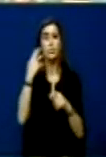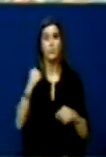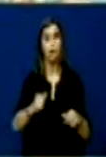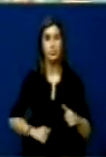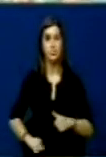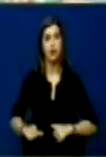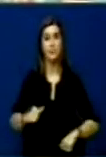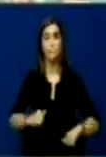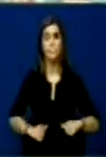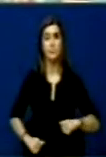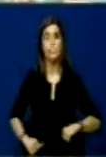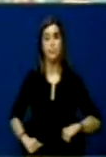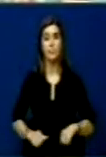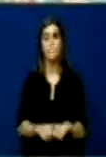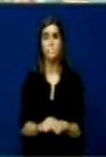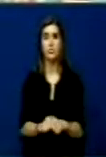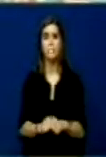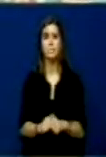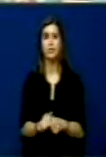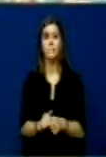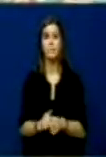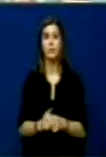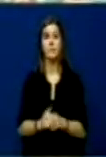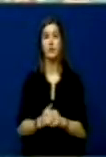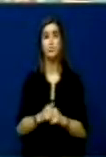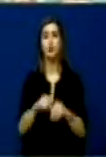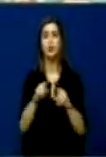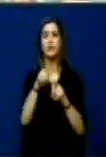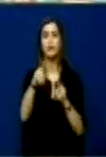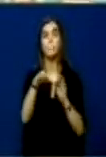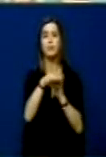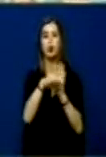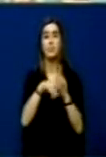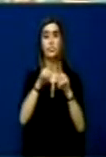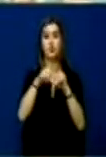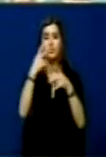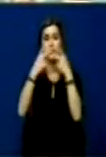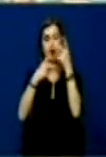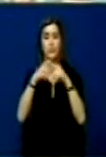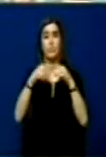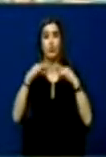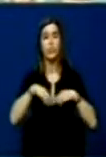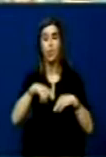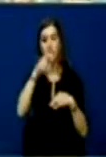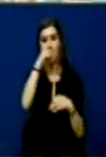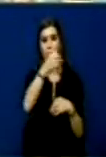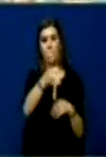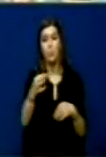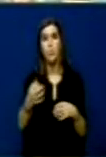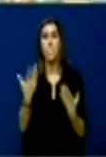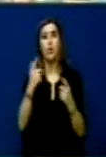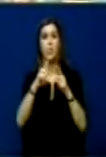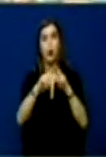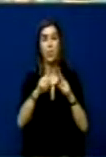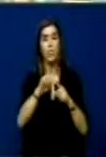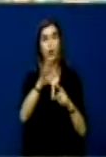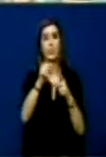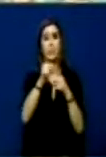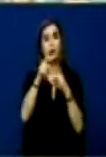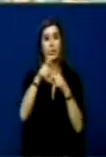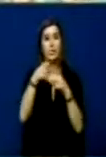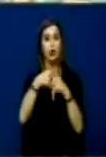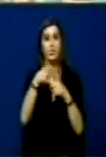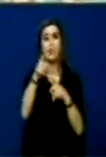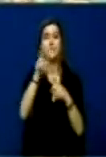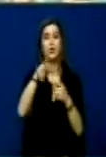organeve. Lirimin nga njekja penale të shumë zyrtarve e kryetarve të komunave që vinë nga radhët të pëdëkës,